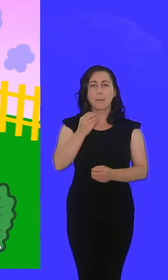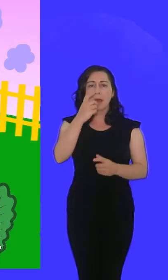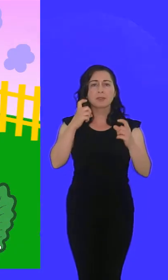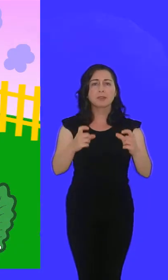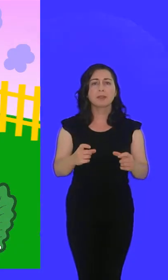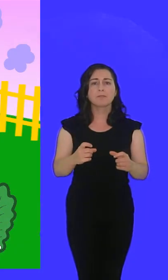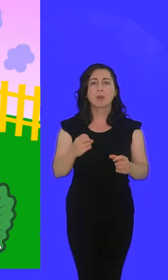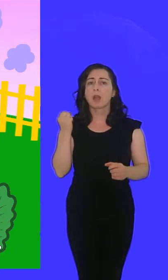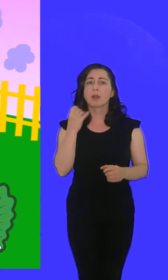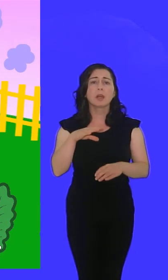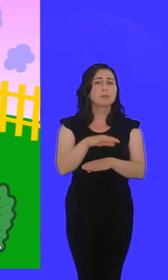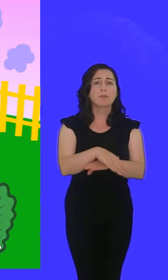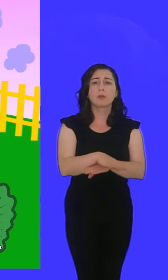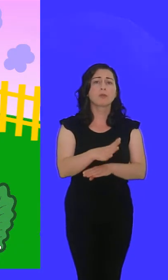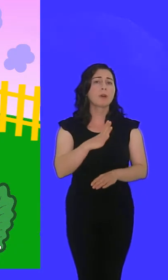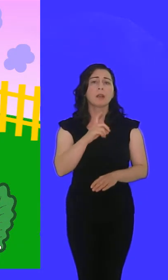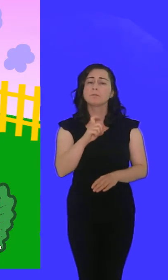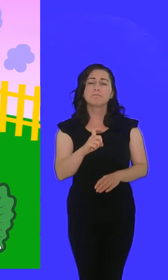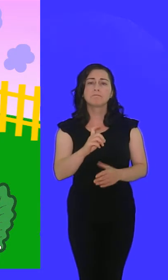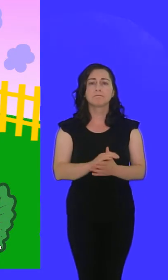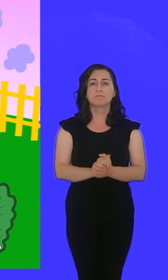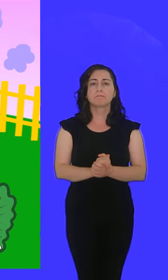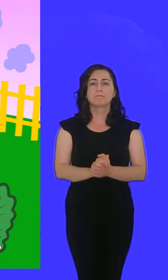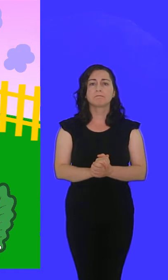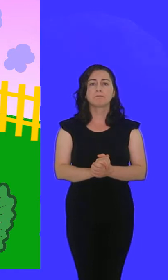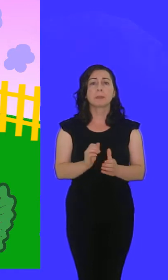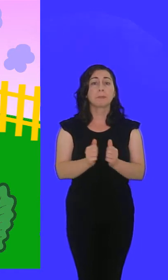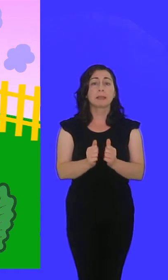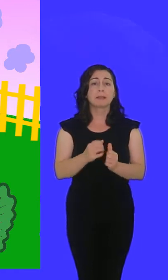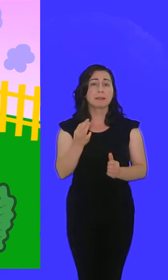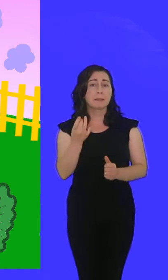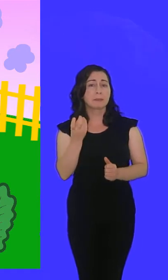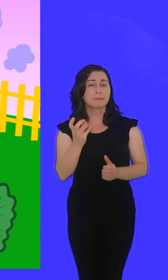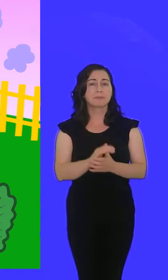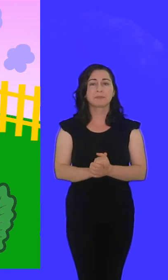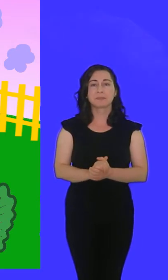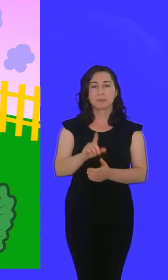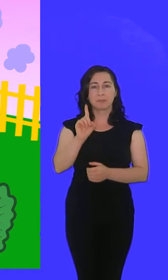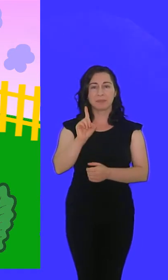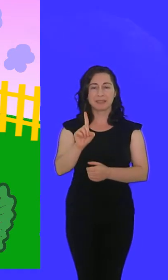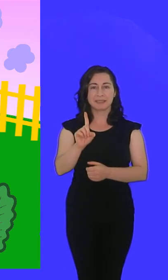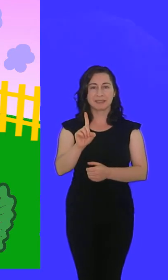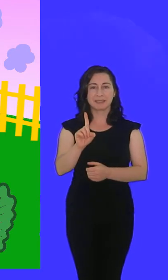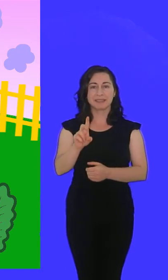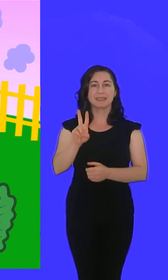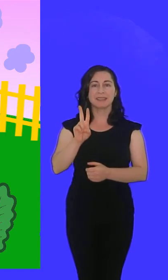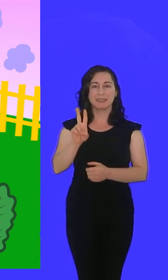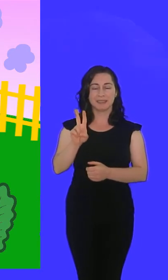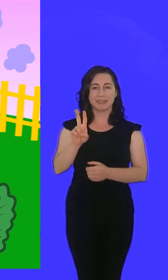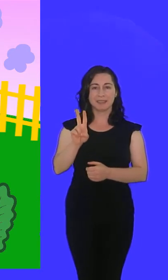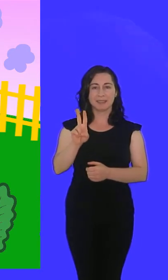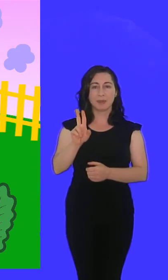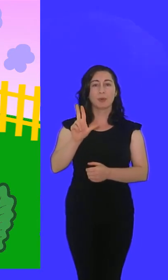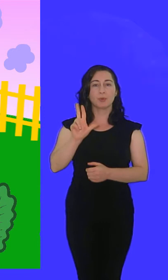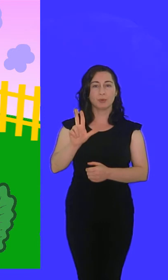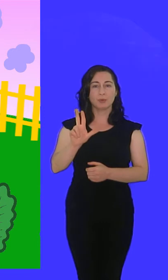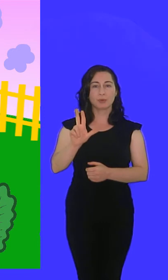Bahçede kaç marul var? Birlikte sayalım. 1, 2,